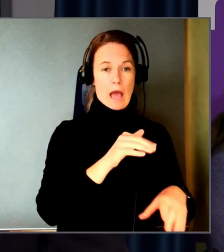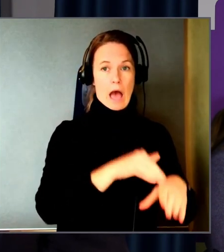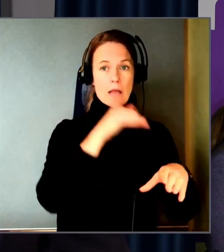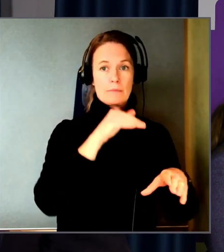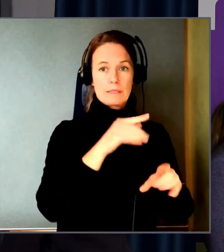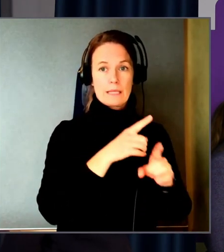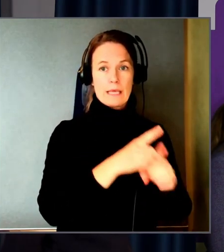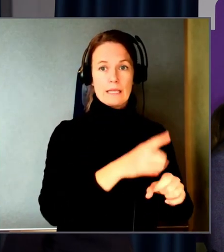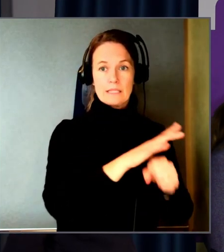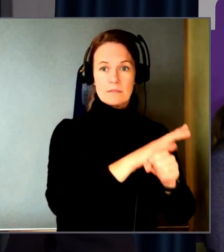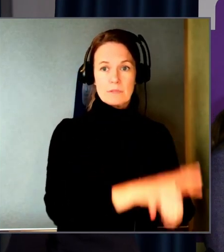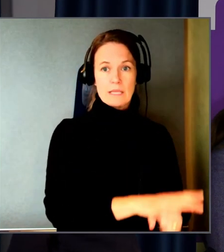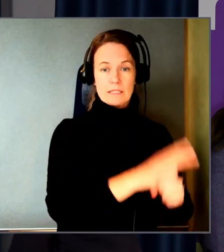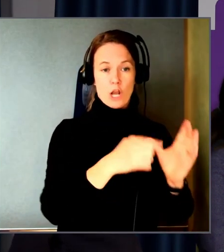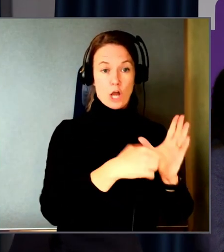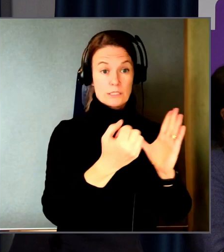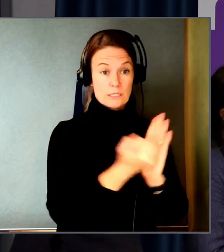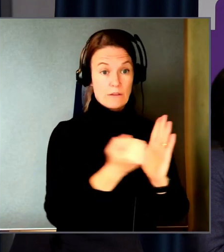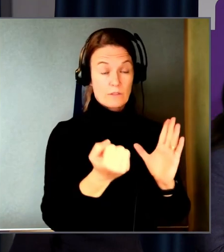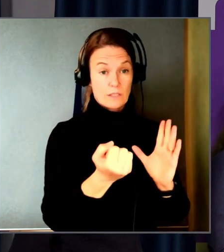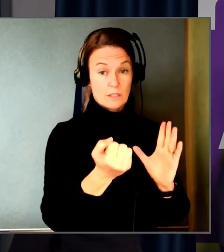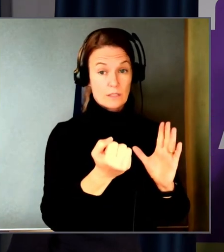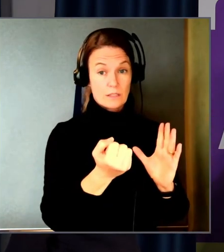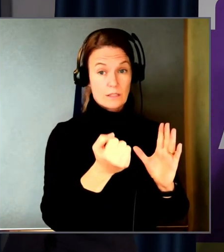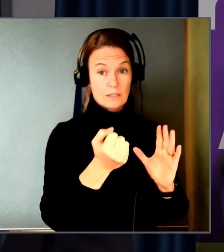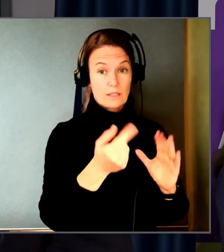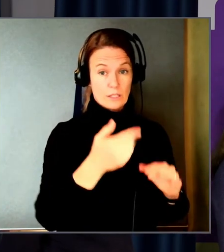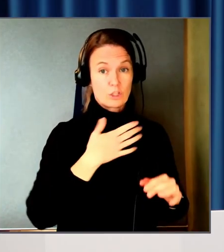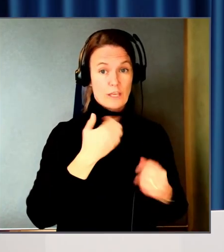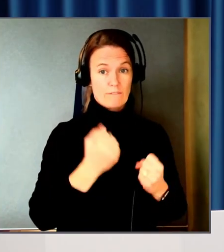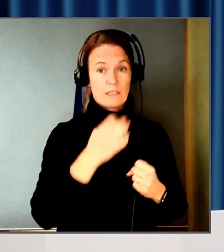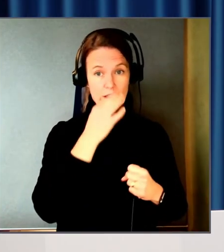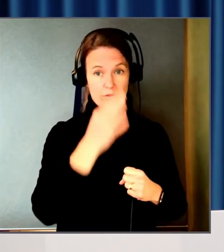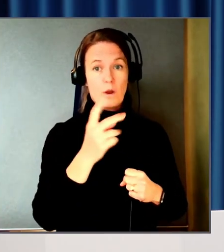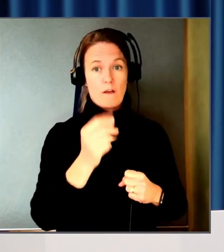diskrimineringslagstiftningen? Den tänker jag är viktig för våra medlemmar att veta.